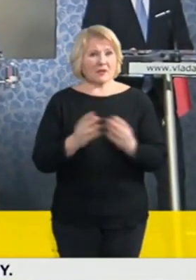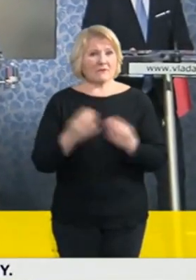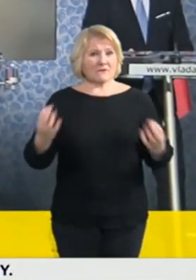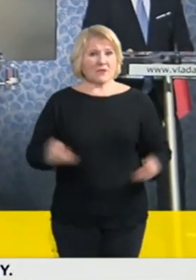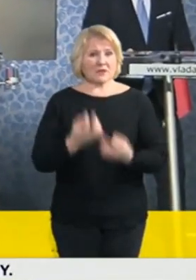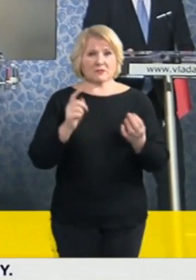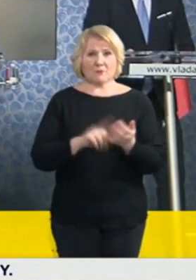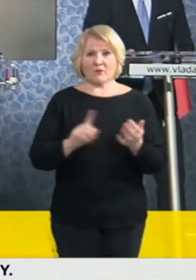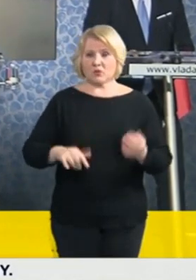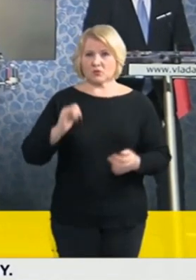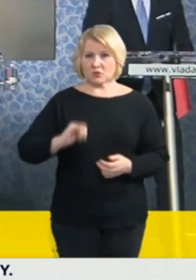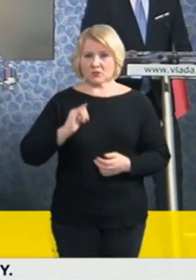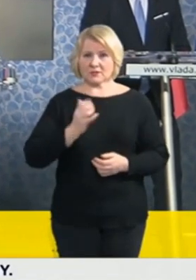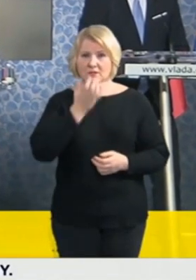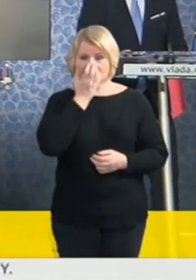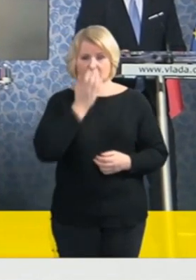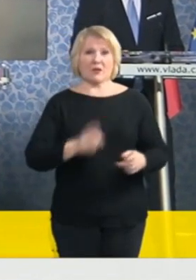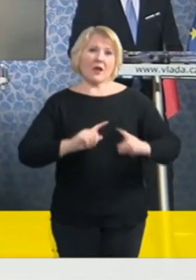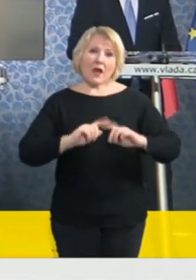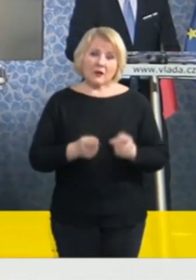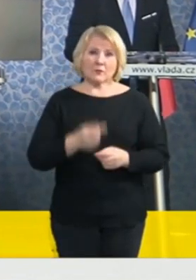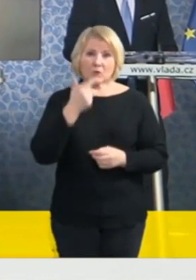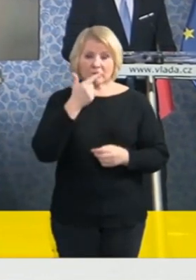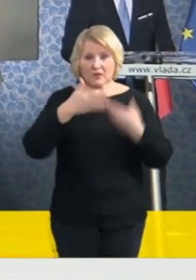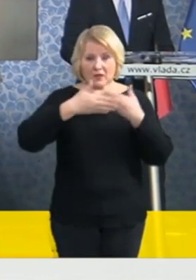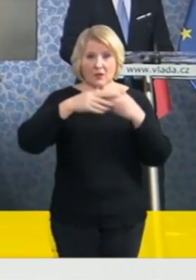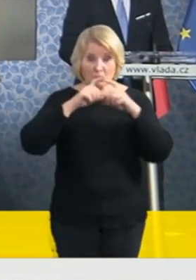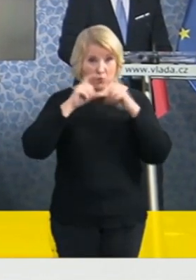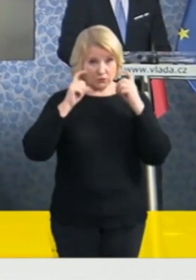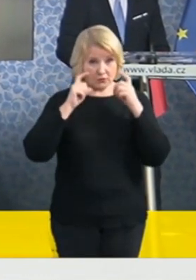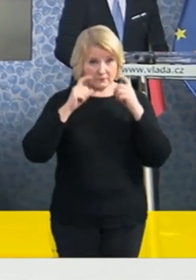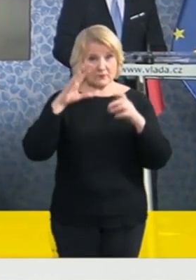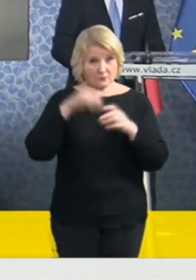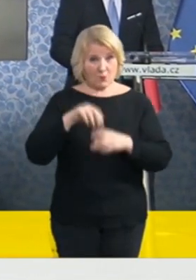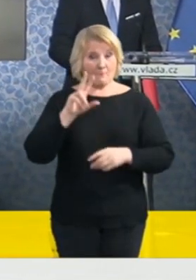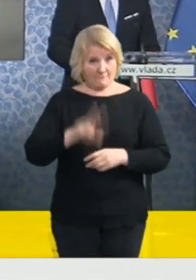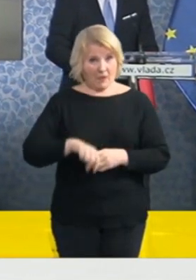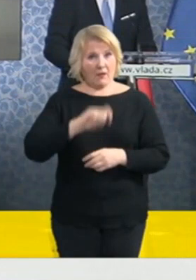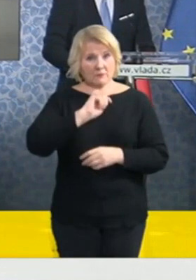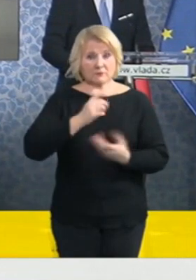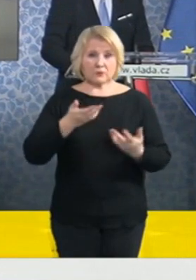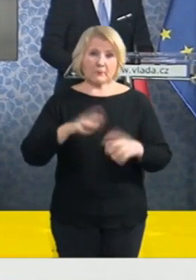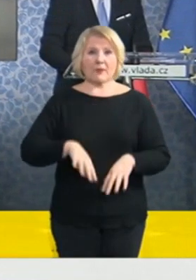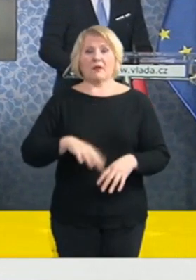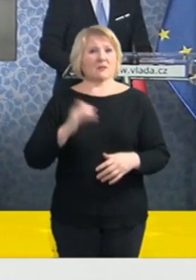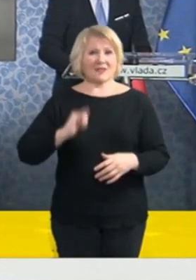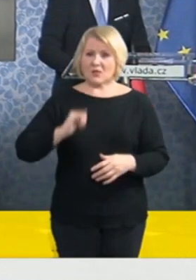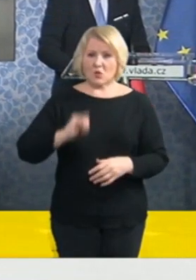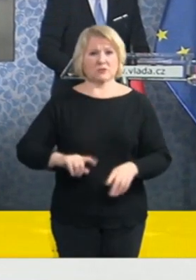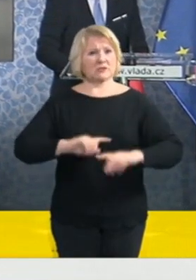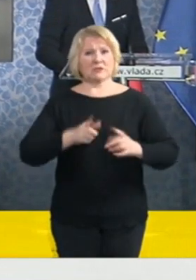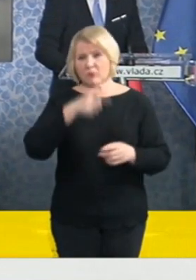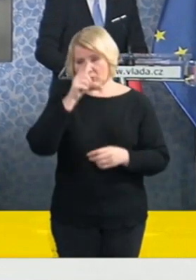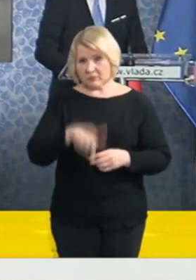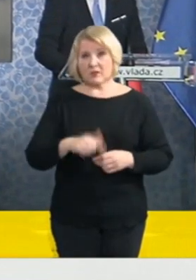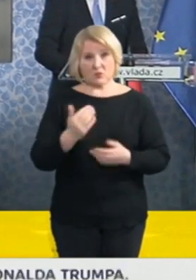respirátory a nebo po případě dvě roušky. Zde jsou tam nějaké sankce ve chvíli, kdy člověk nebude toto opatření dodržovat a pak by